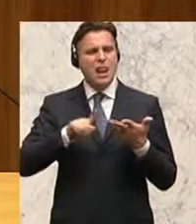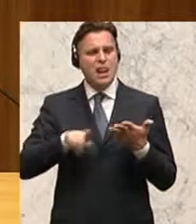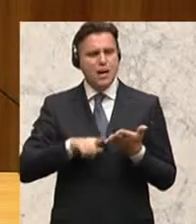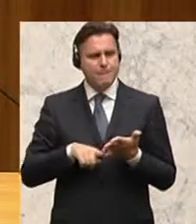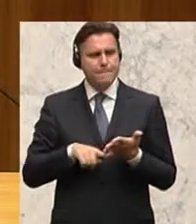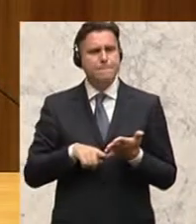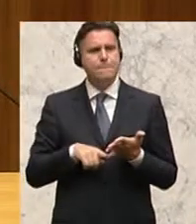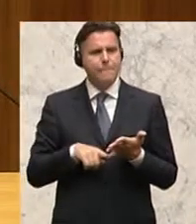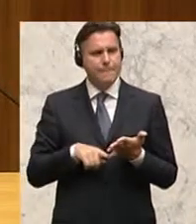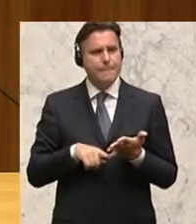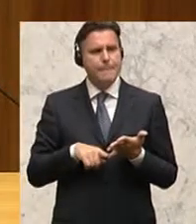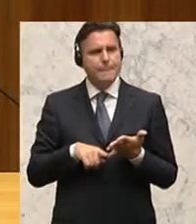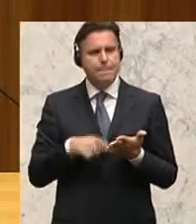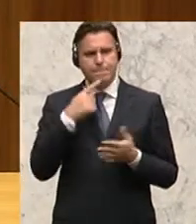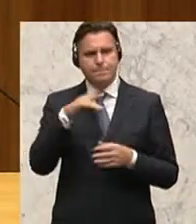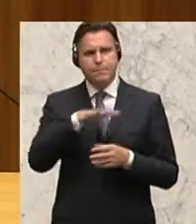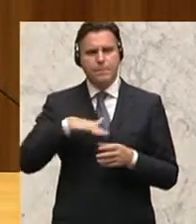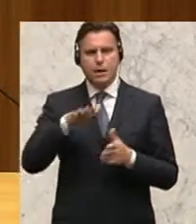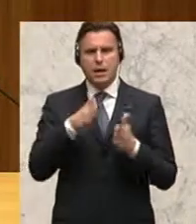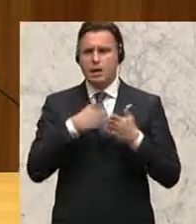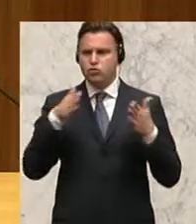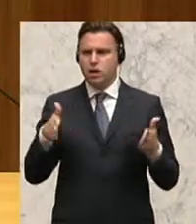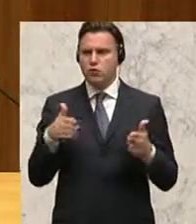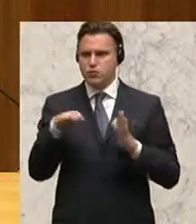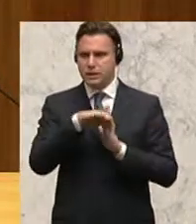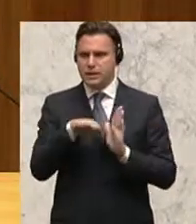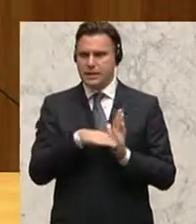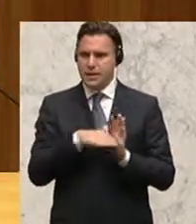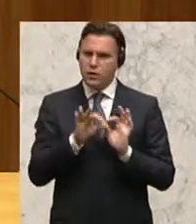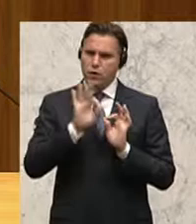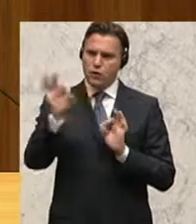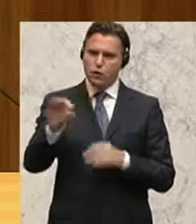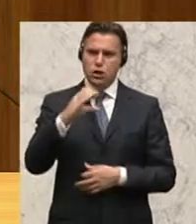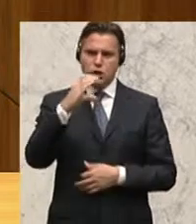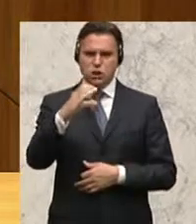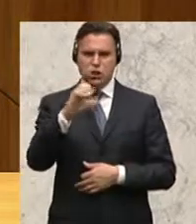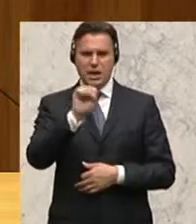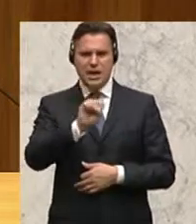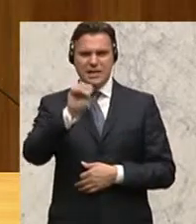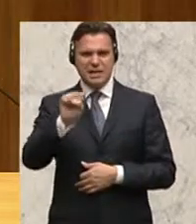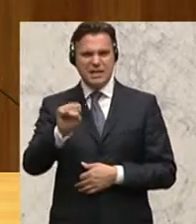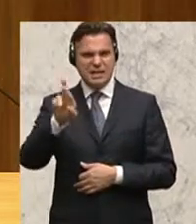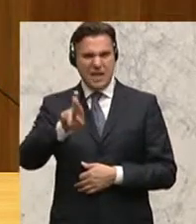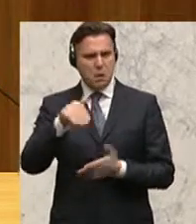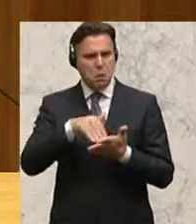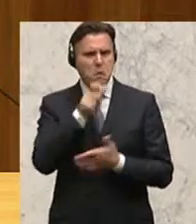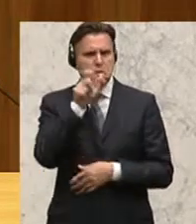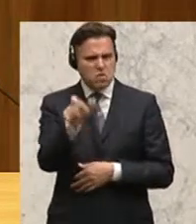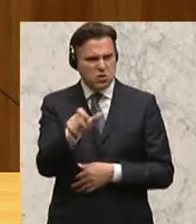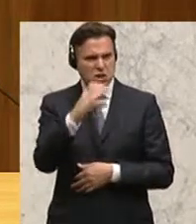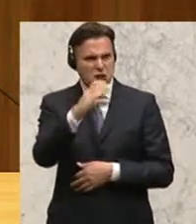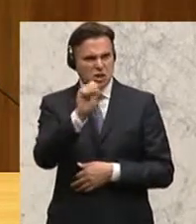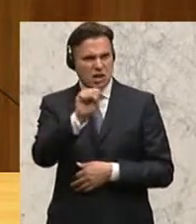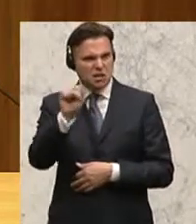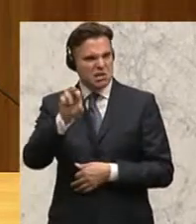Bereich des Entschädigungsgesetzes gegenüber der GSSR, so heißt das heute immer noch interessanterweise, GSSR gibt es ja schon lange nicht